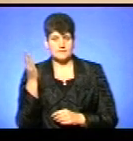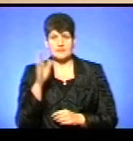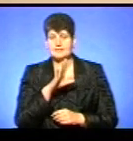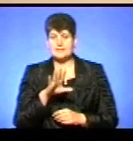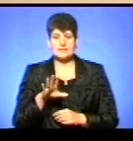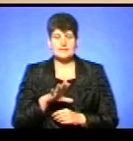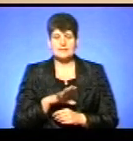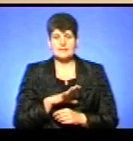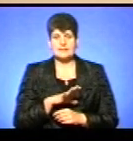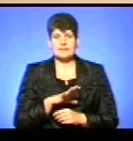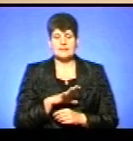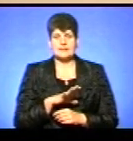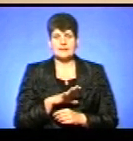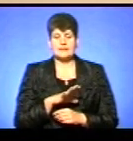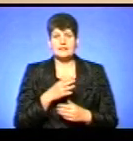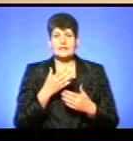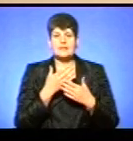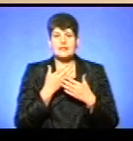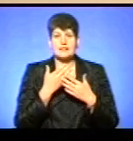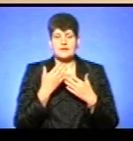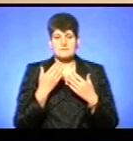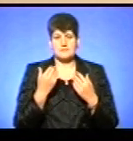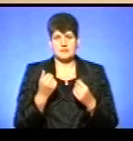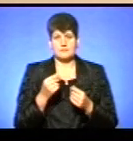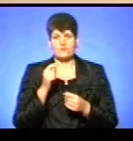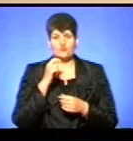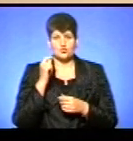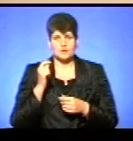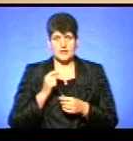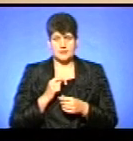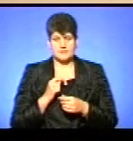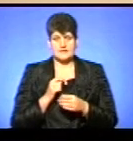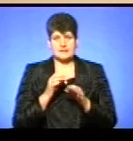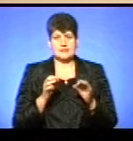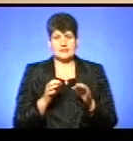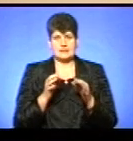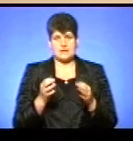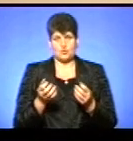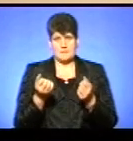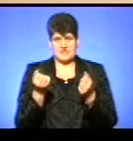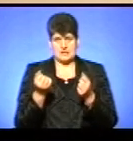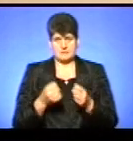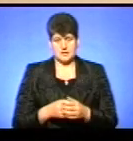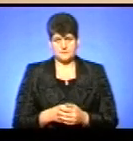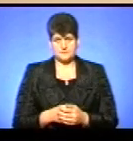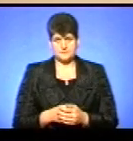мала в Україні ніякої підтримки.